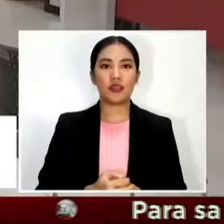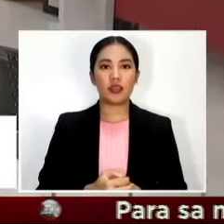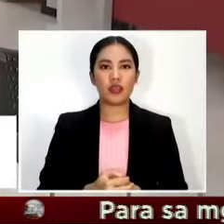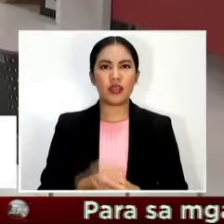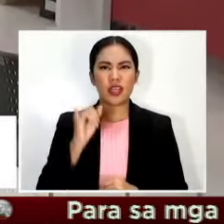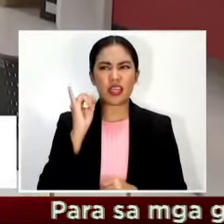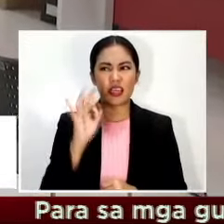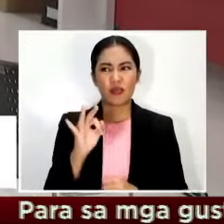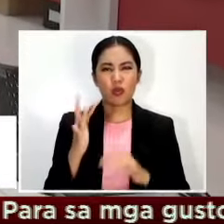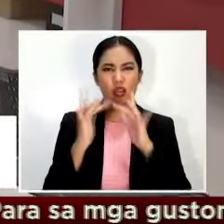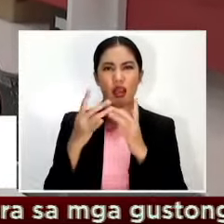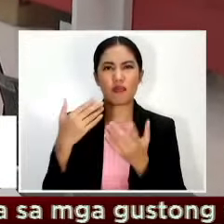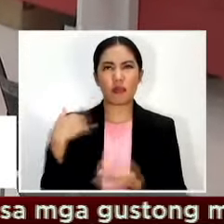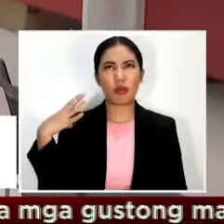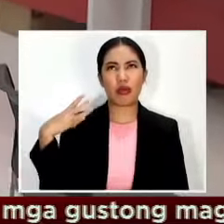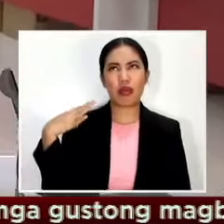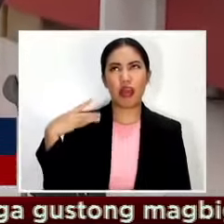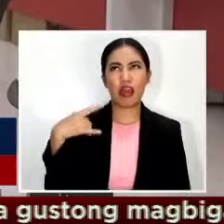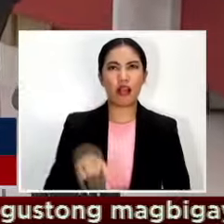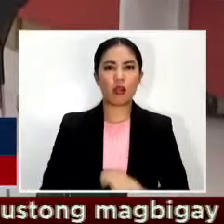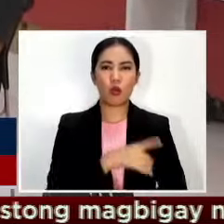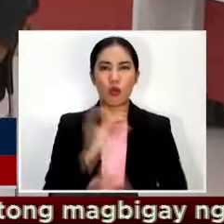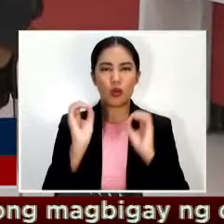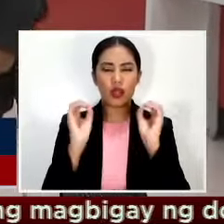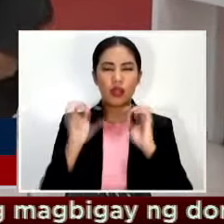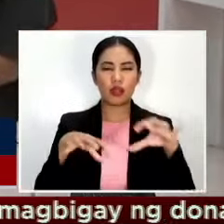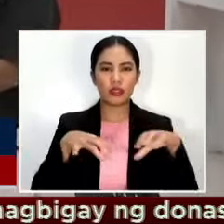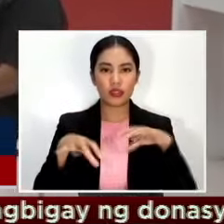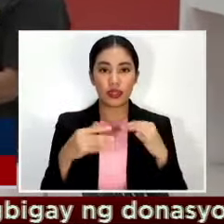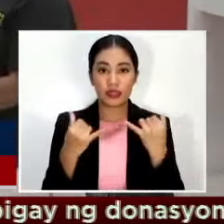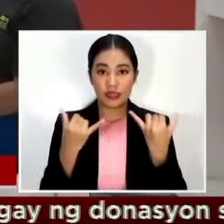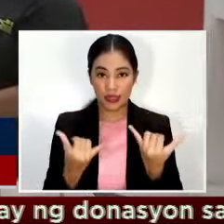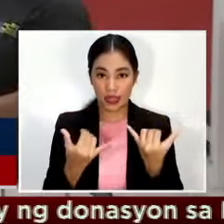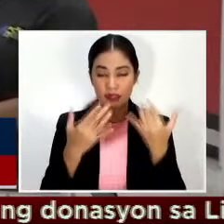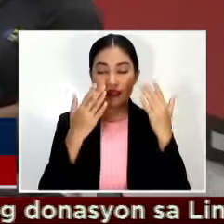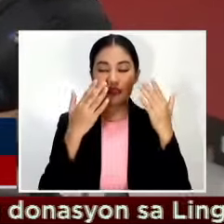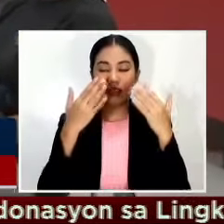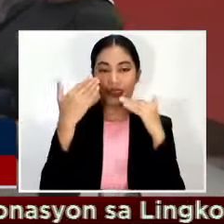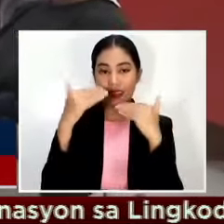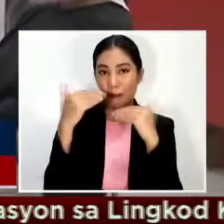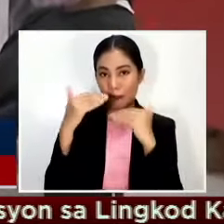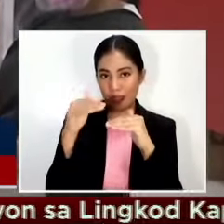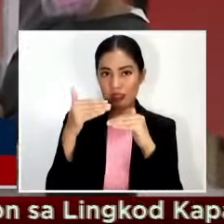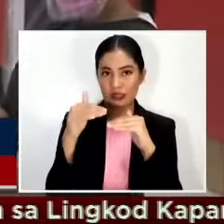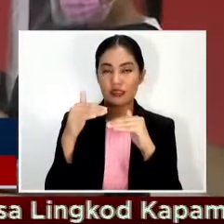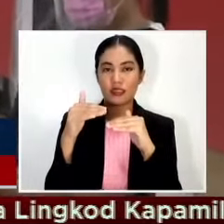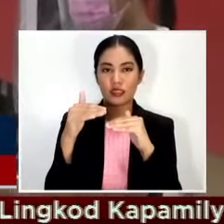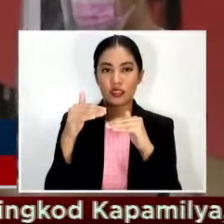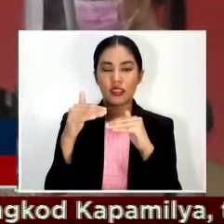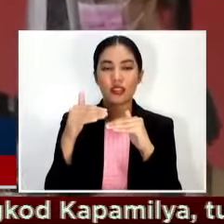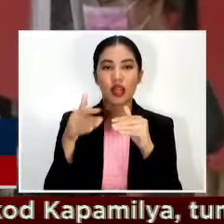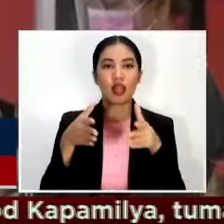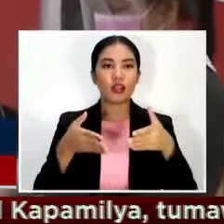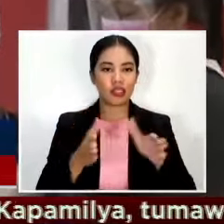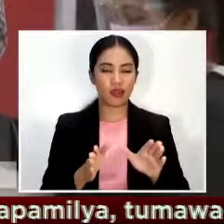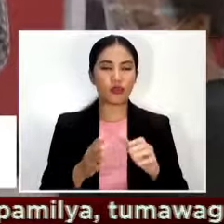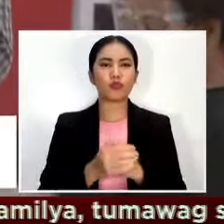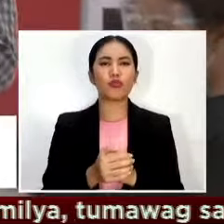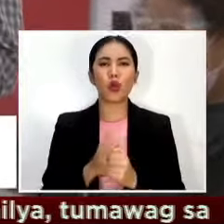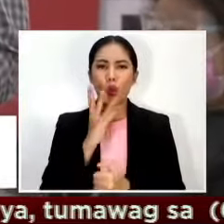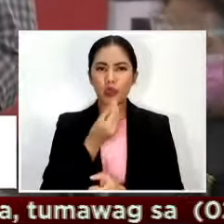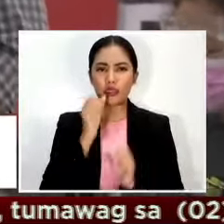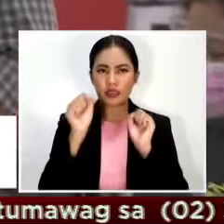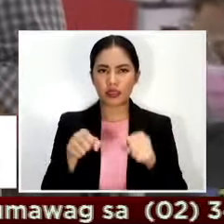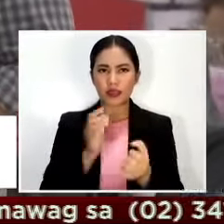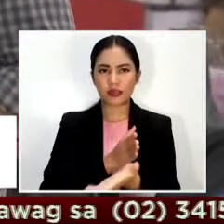Sa ngayon kasi dahil limitado lang ang pwede ang pinapayagan lang na mag-walk-in ay yung mga magbabayad ng utang at kontribusyon at ang